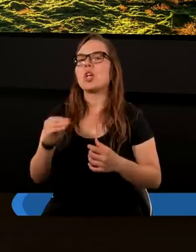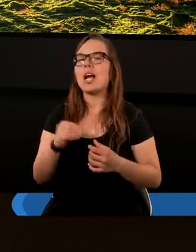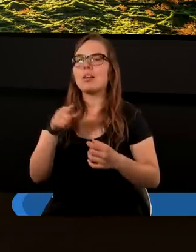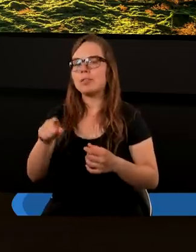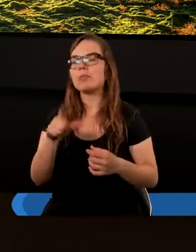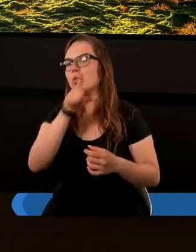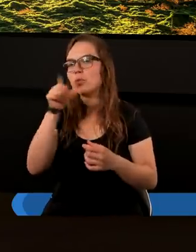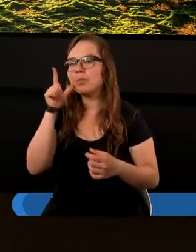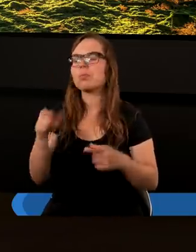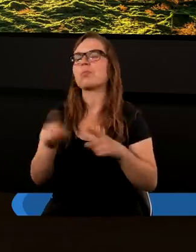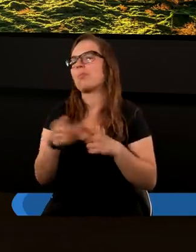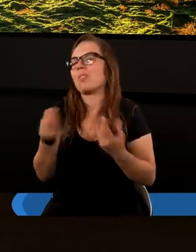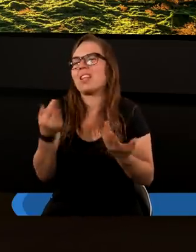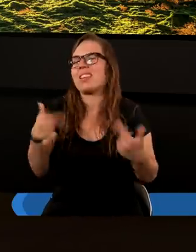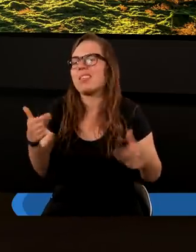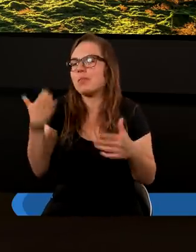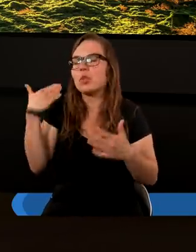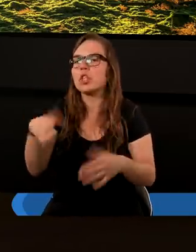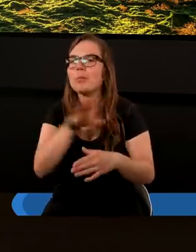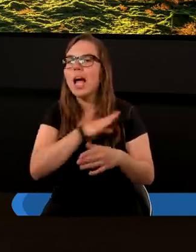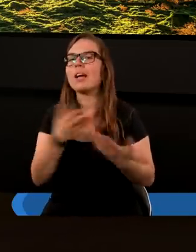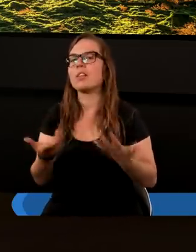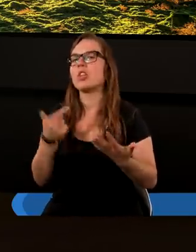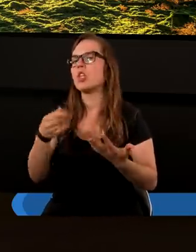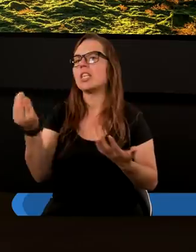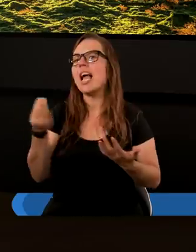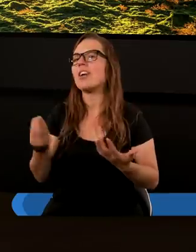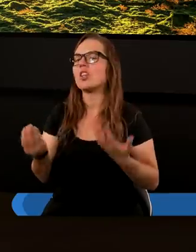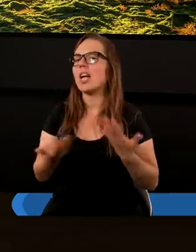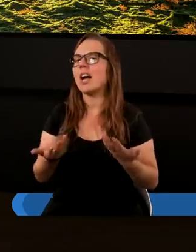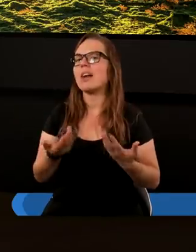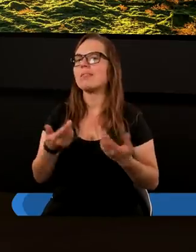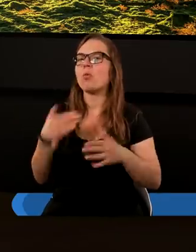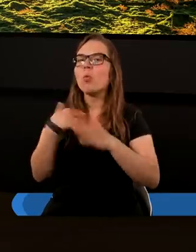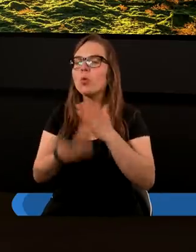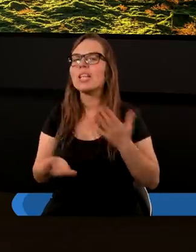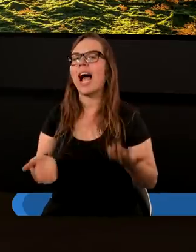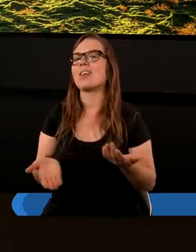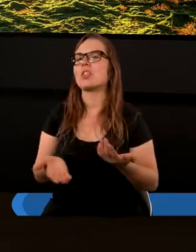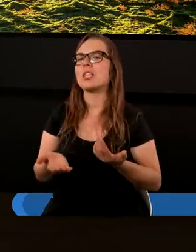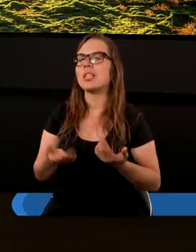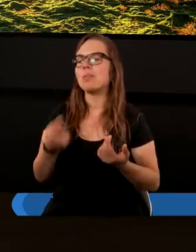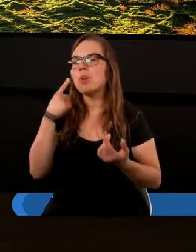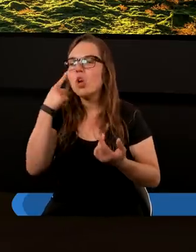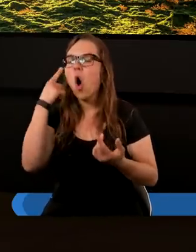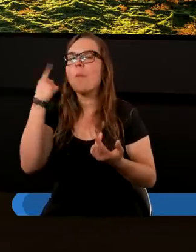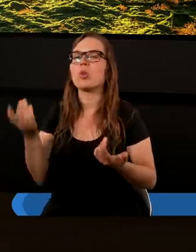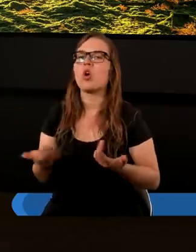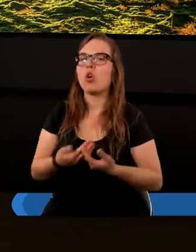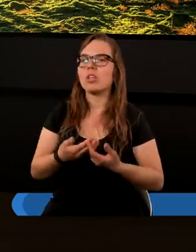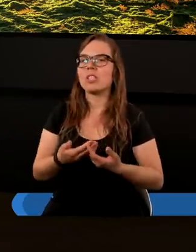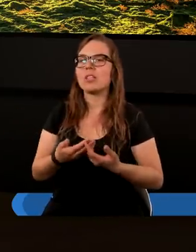ci ludzie, to jeszcze nie była śmierć, a jeszcze utracili przytomność,